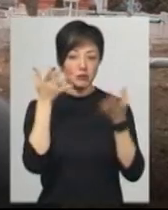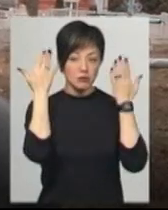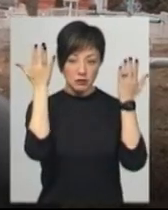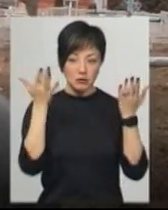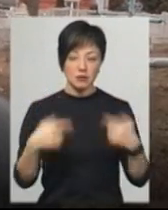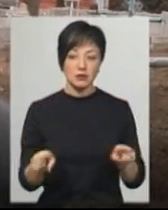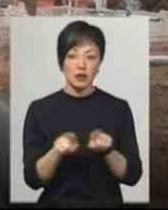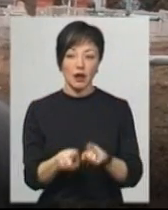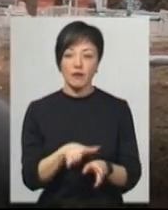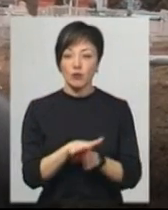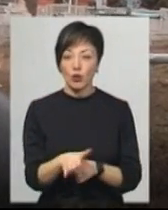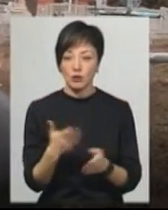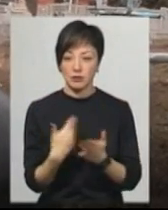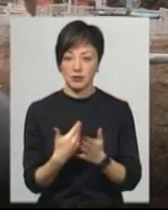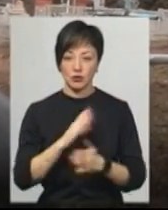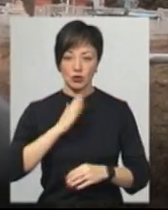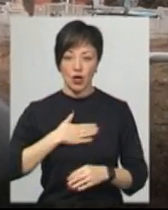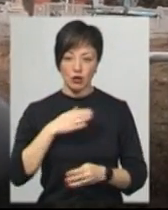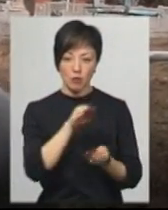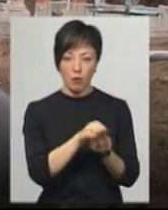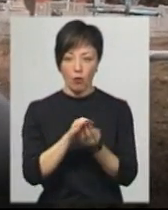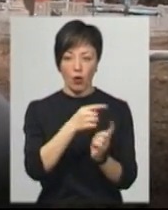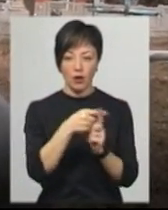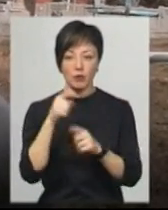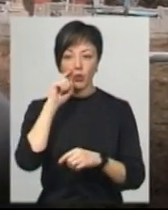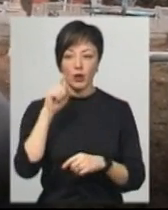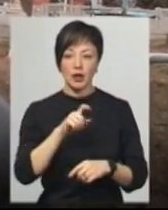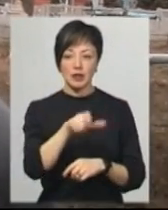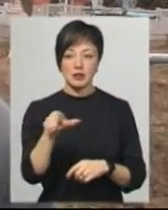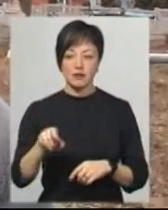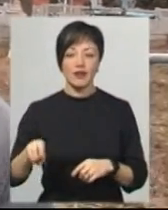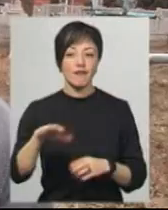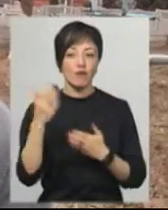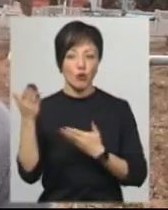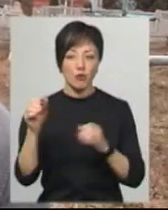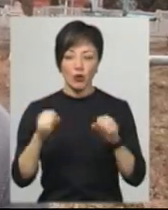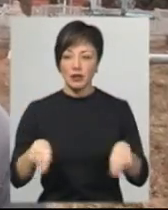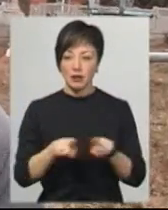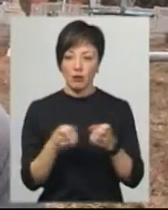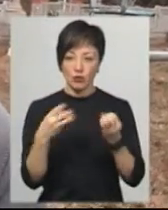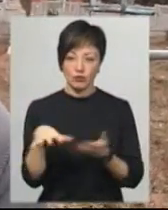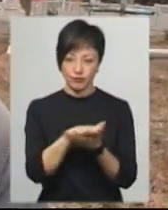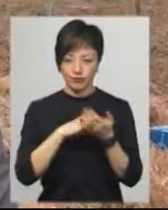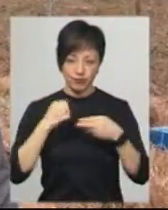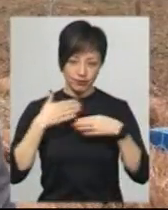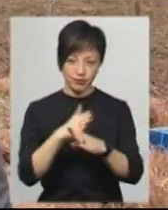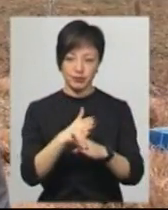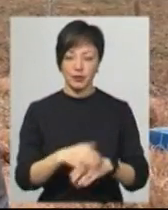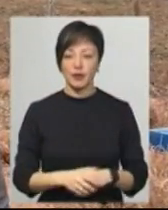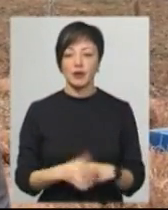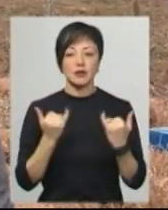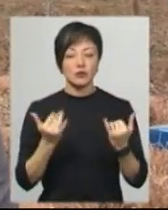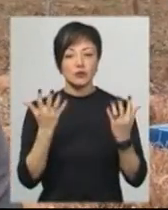таке десь відбулося з нашими могилами, українців в Європі, що їх могли так просто вандально розтрощити. На